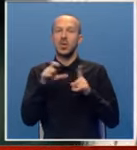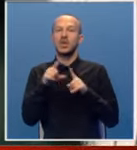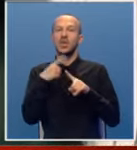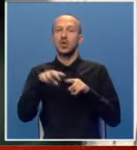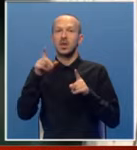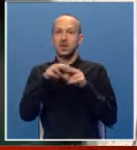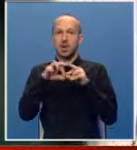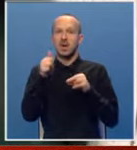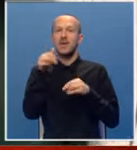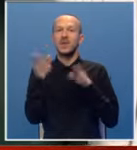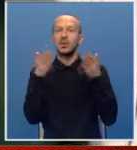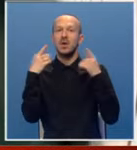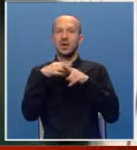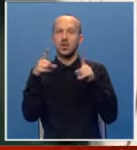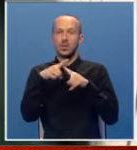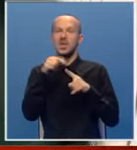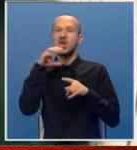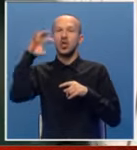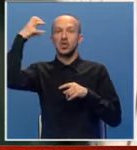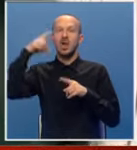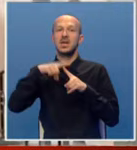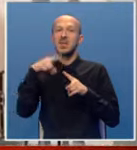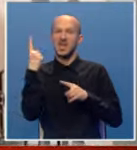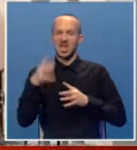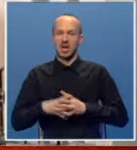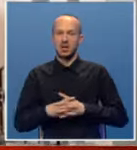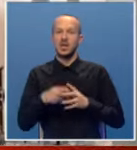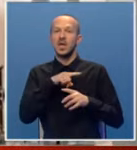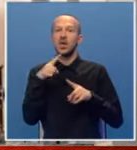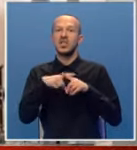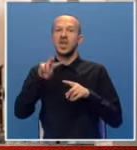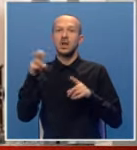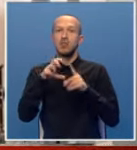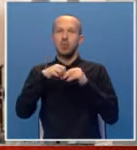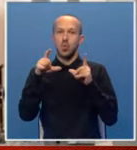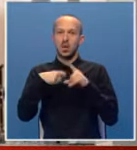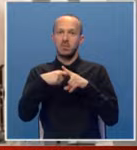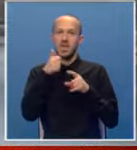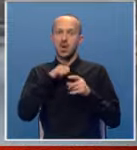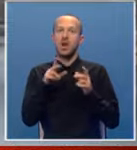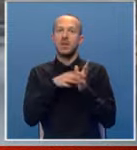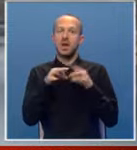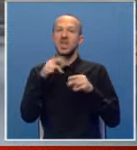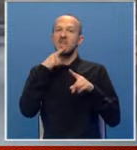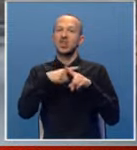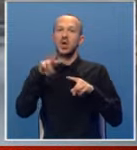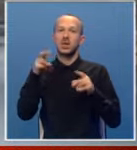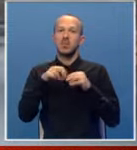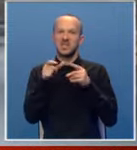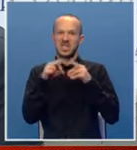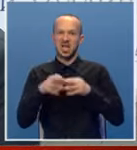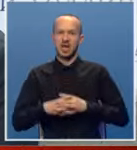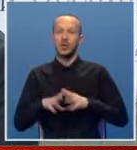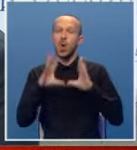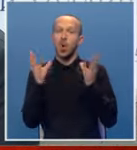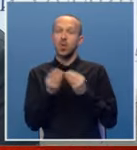hidroelektrane Dabar, Vjetroparka Hrgut i solarne elektrane Trebinje 1, to hidroelektrane Bugbijela, Mrsovo na Limu te hidroelektrane na Bistrici.